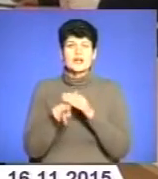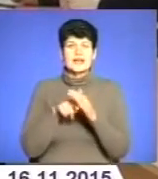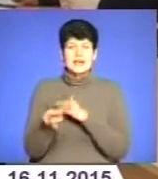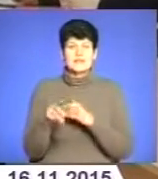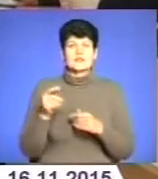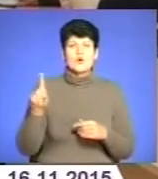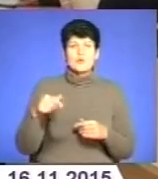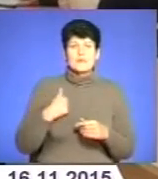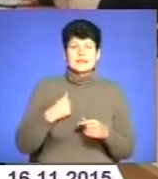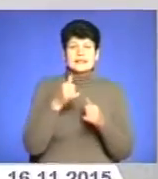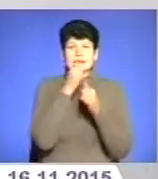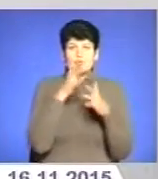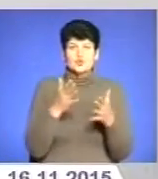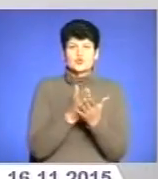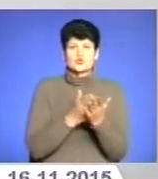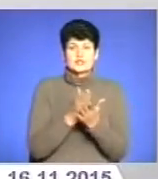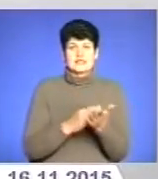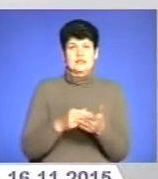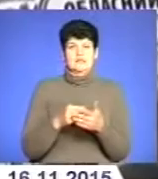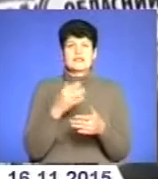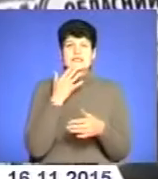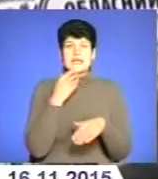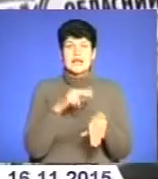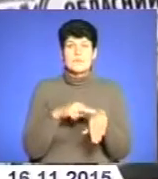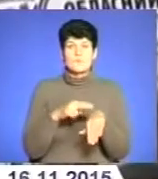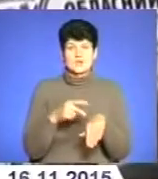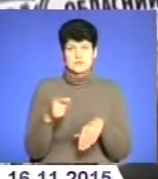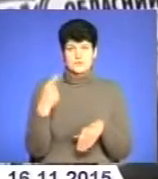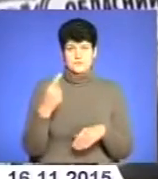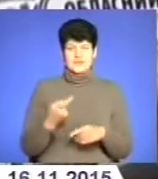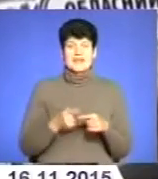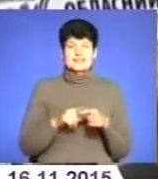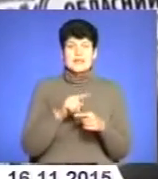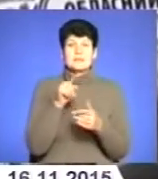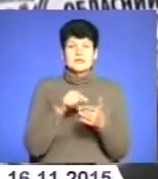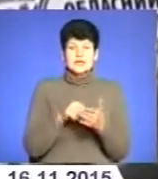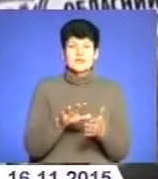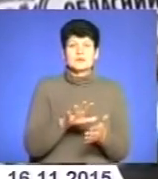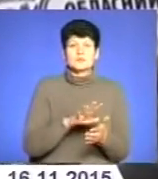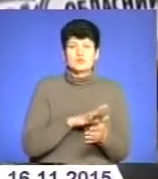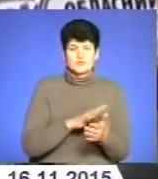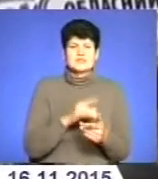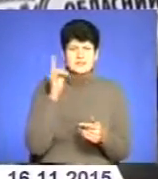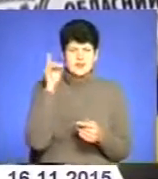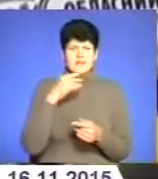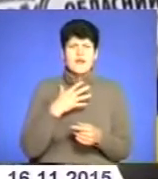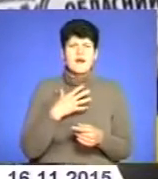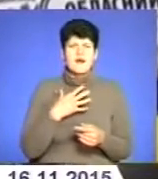можуть служити у Національній поліції Тернопільщини. Це питання було, ви знаєте, що питання дуже активно